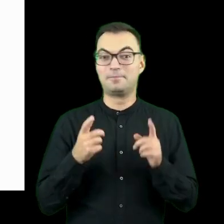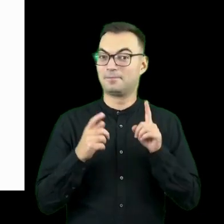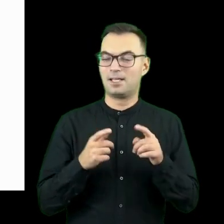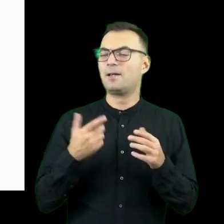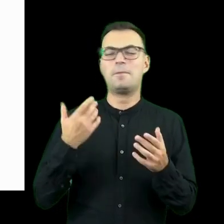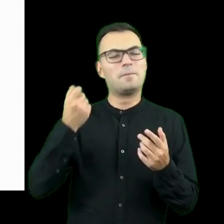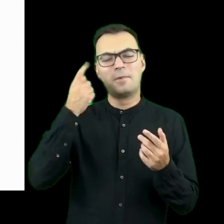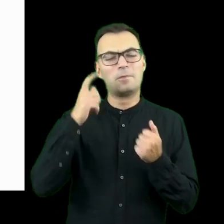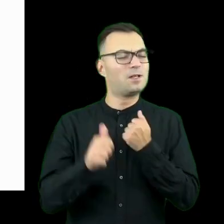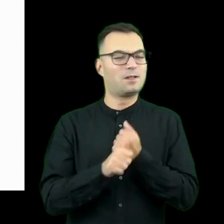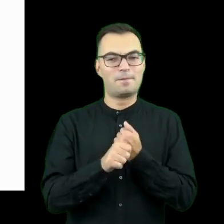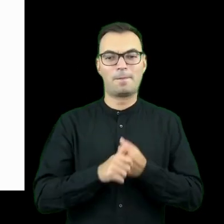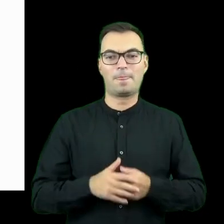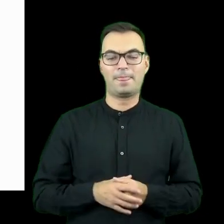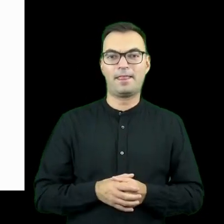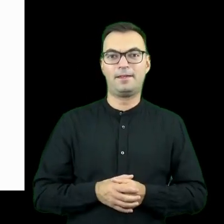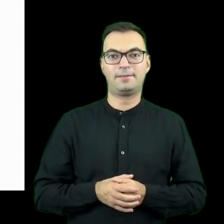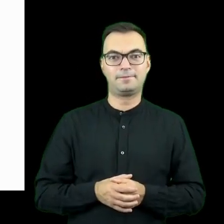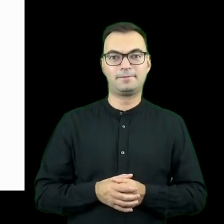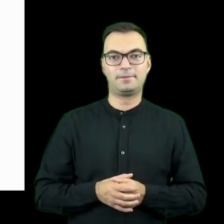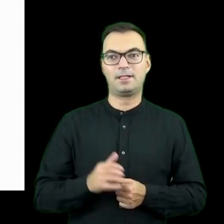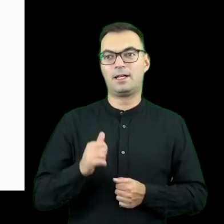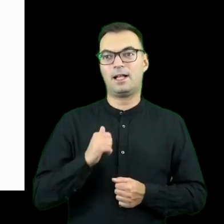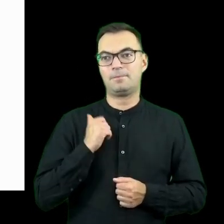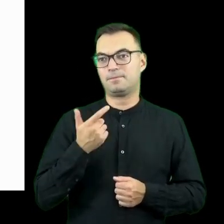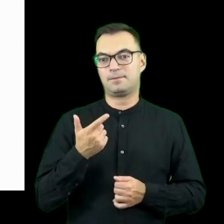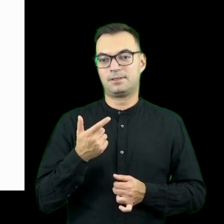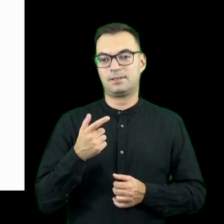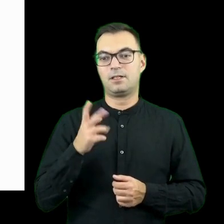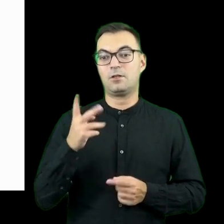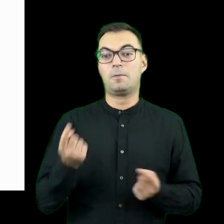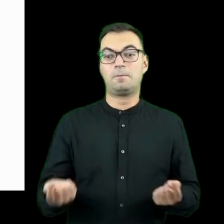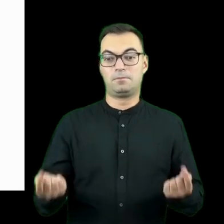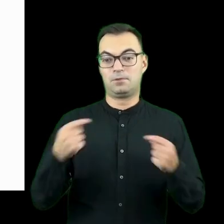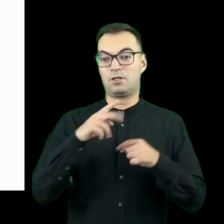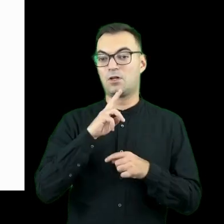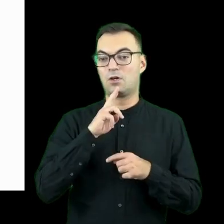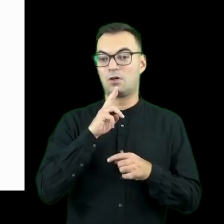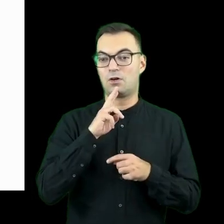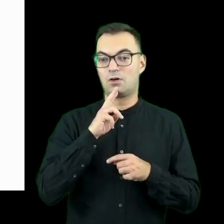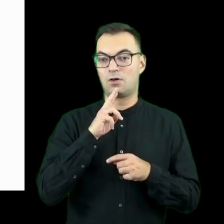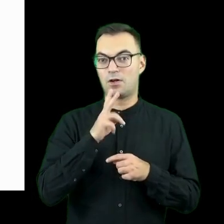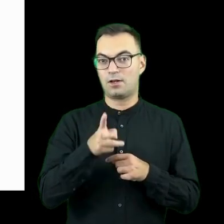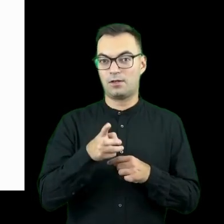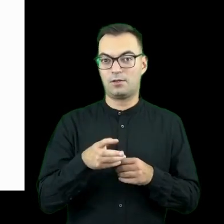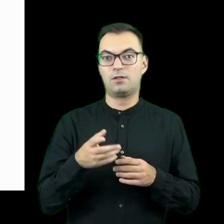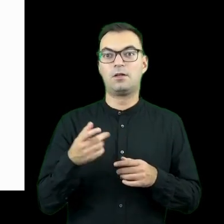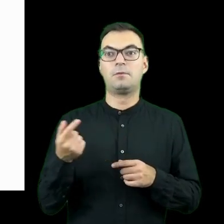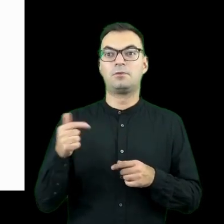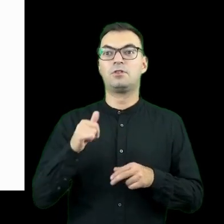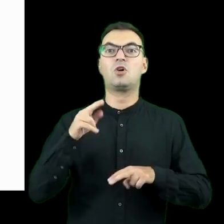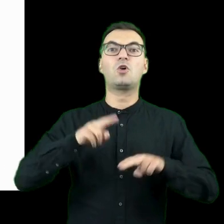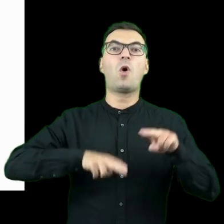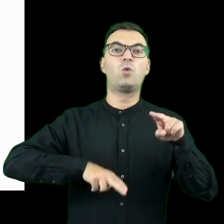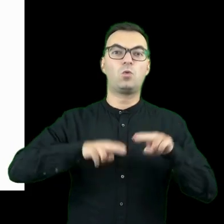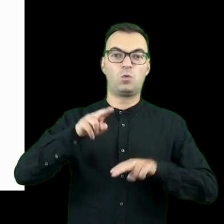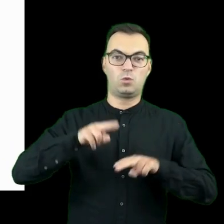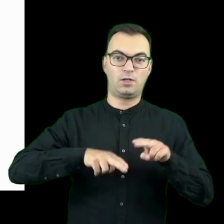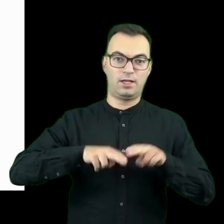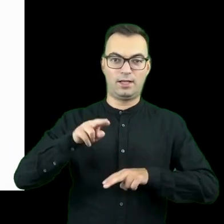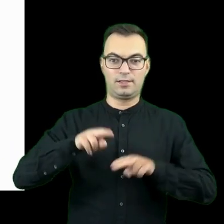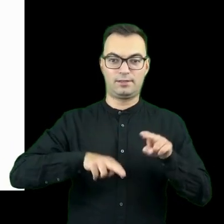cały ten pomysł był taki, żeby ci albo ktoś mógł wejść na tą kolację gotując, czyli